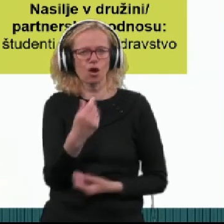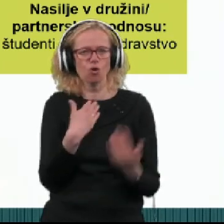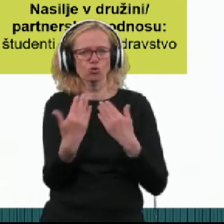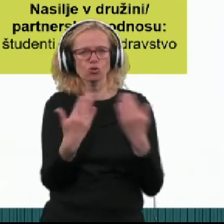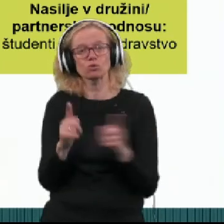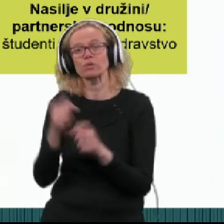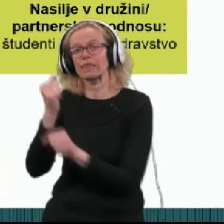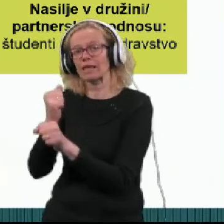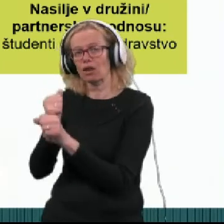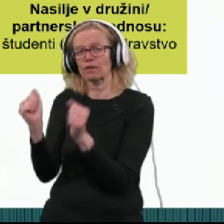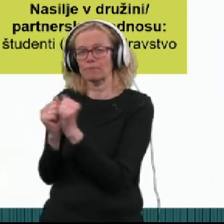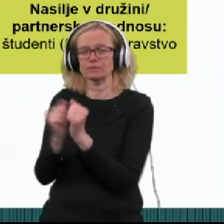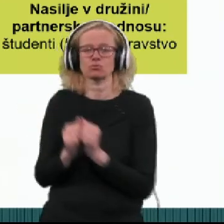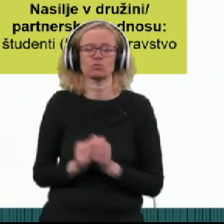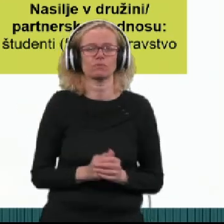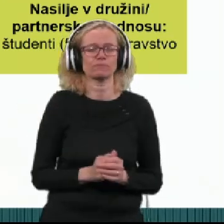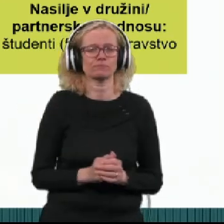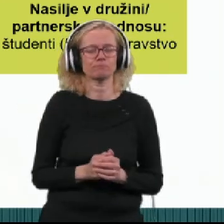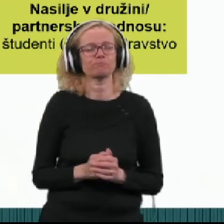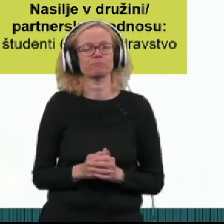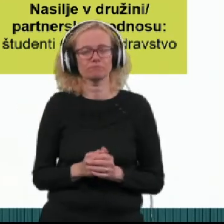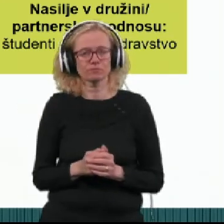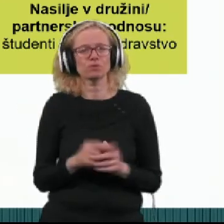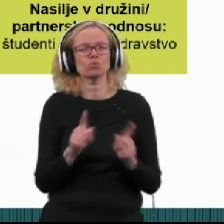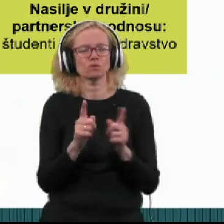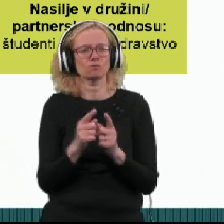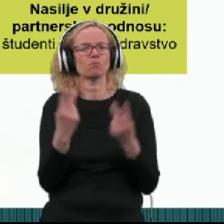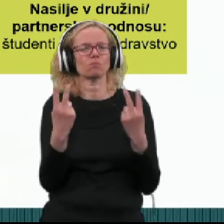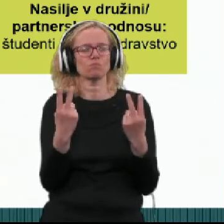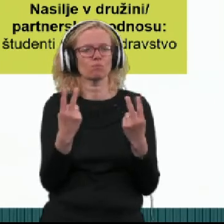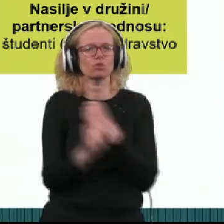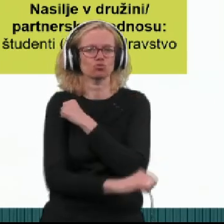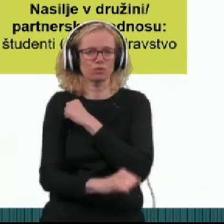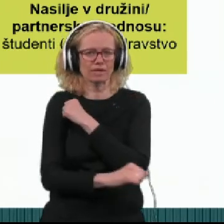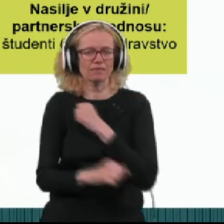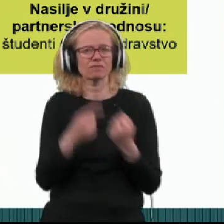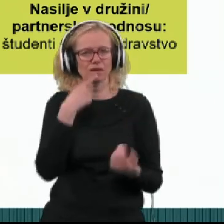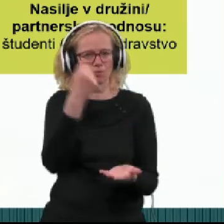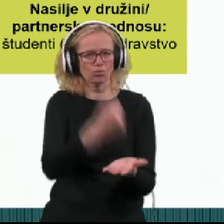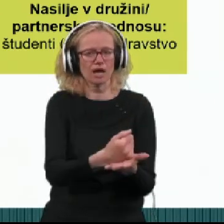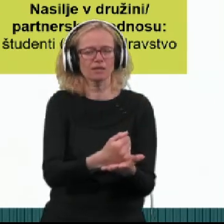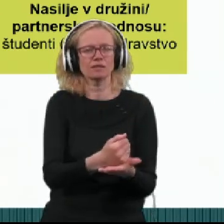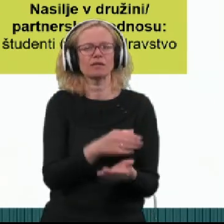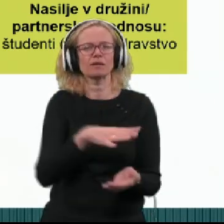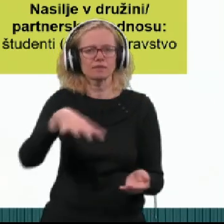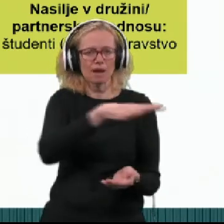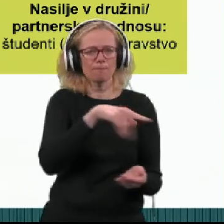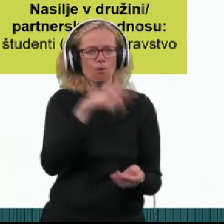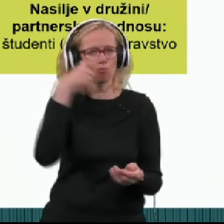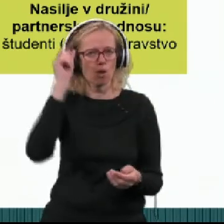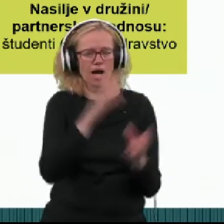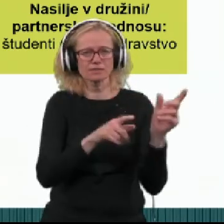mestu. Velja je spostaviti ponovno študente, kajti ta populacija